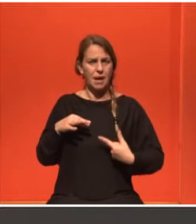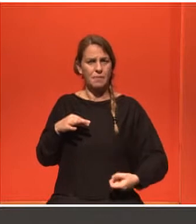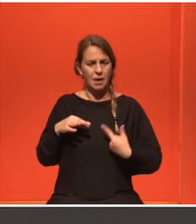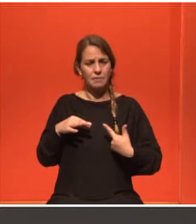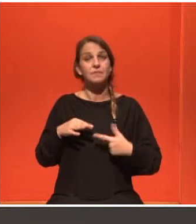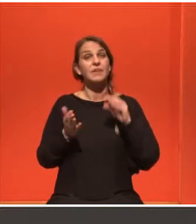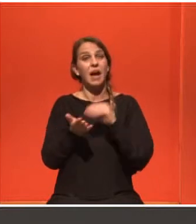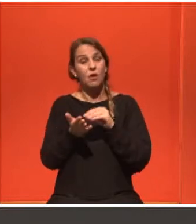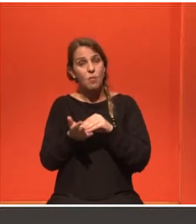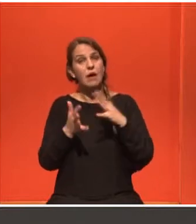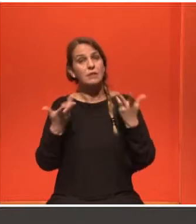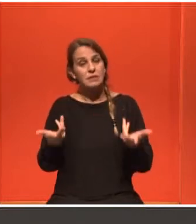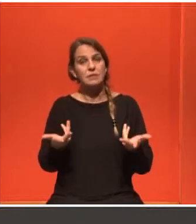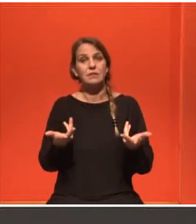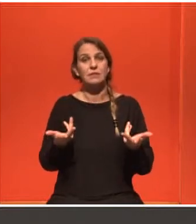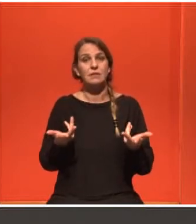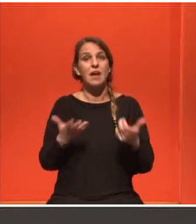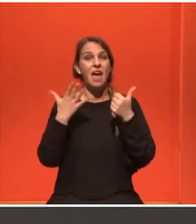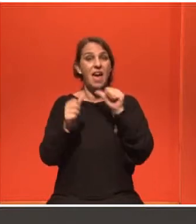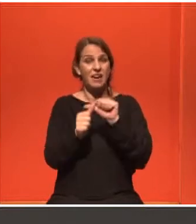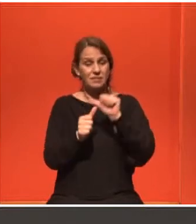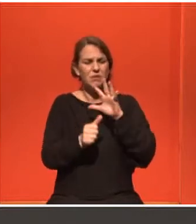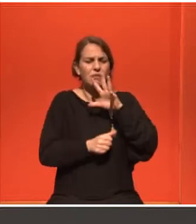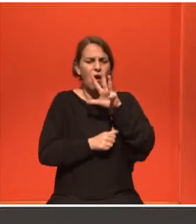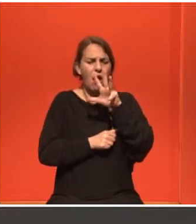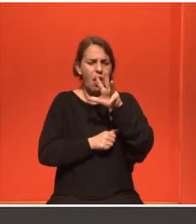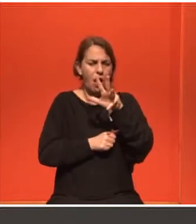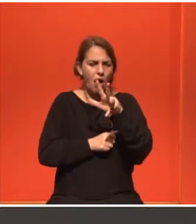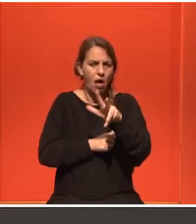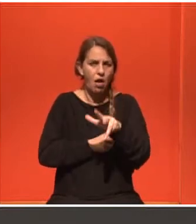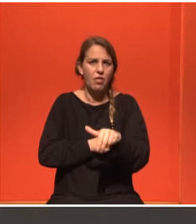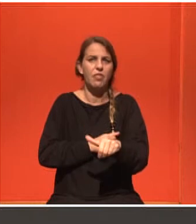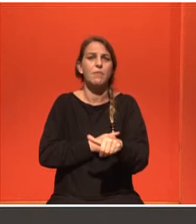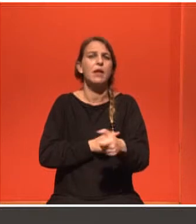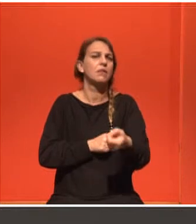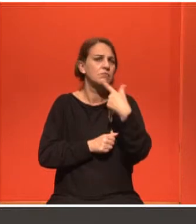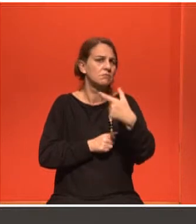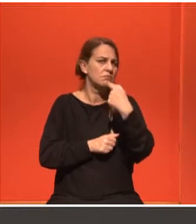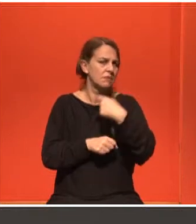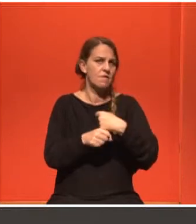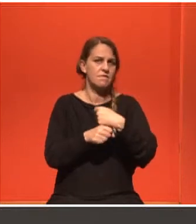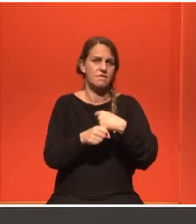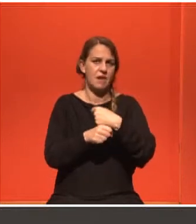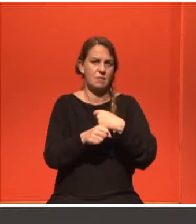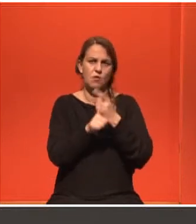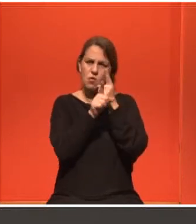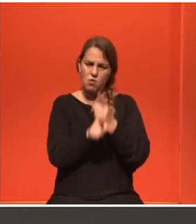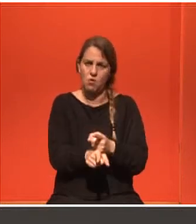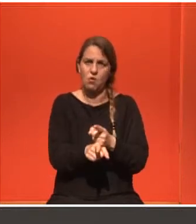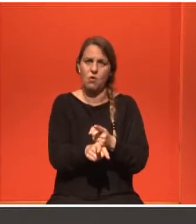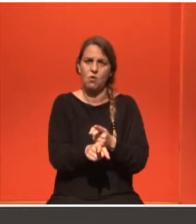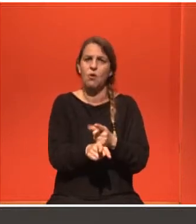παίρνουν επίσης και αγωγή έξι μήνες κάθε μέρα από το στόμα. Ένα φάρμακο που λέγεται